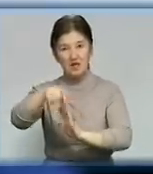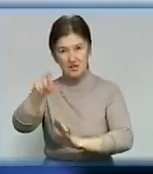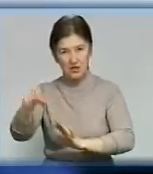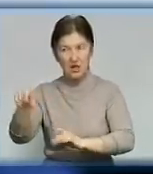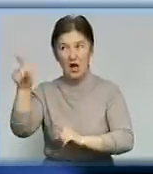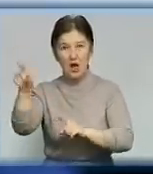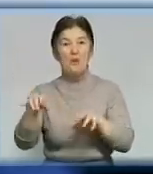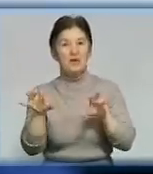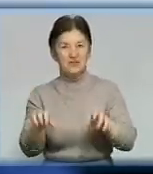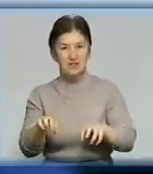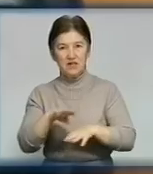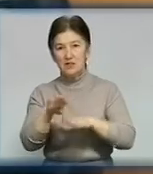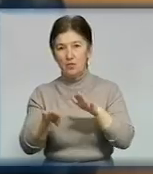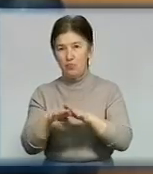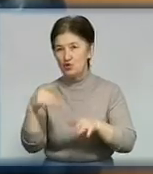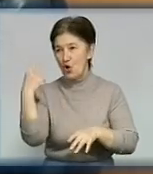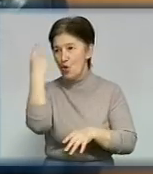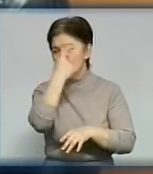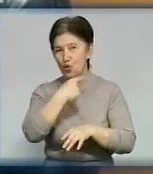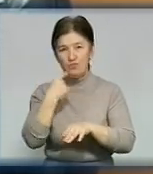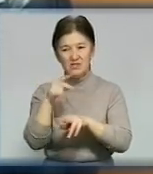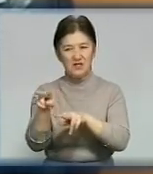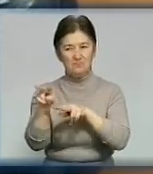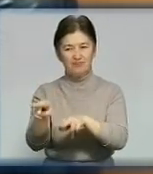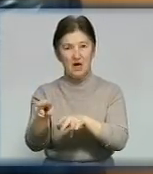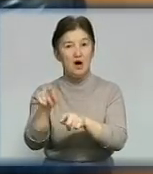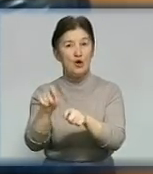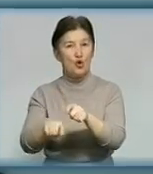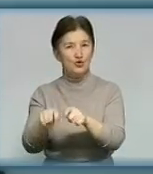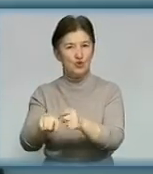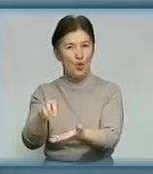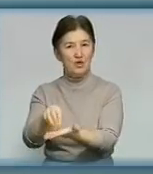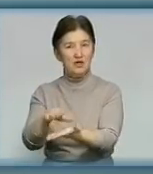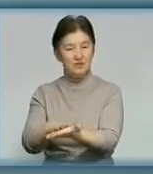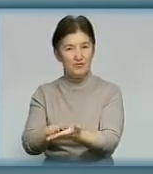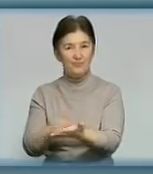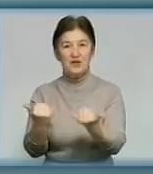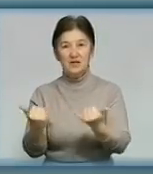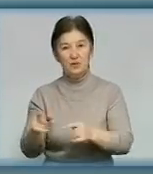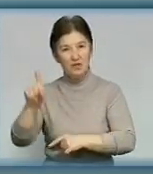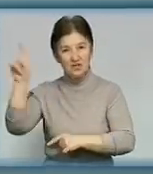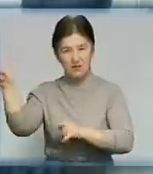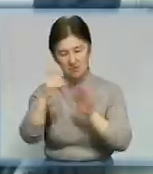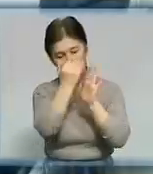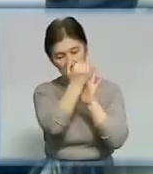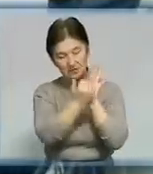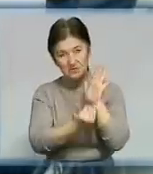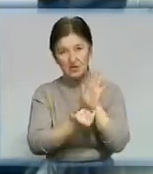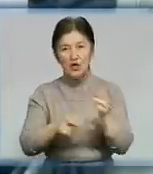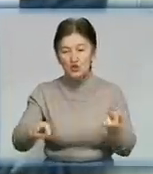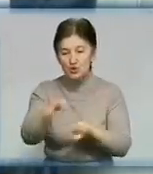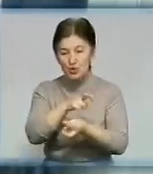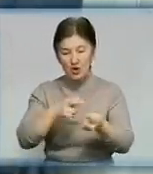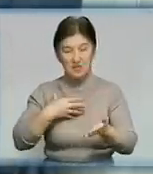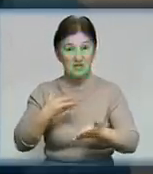особистий контроль. Кінець цитати. Тепер в Олександрійському відділі державної виконавчої служби «Аншлаг» гірники шукають себе у списку.